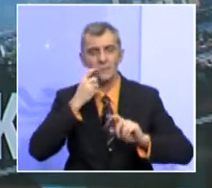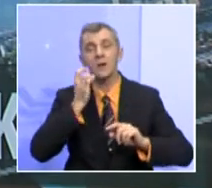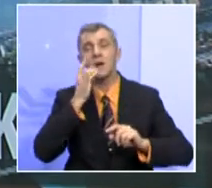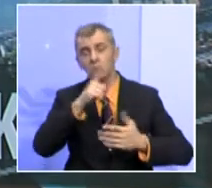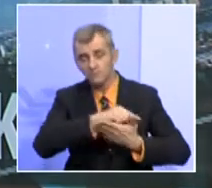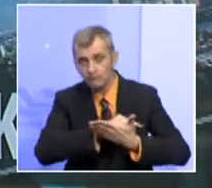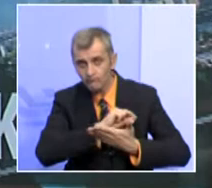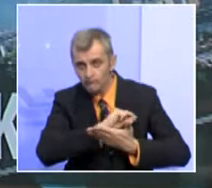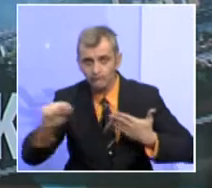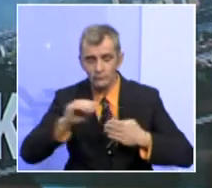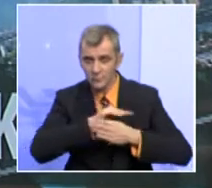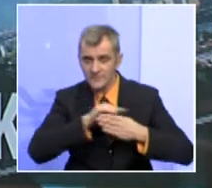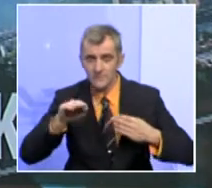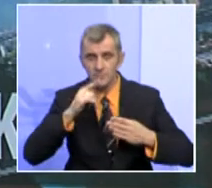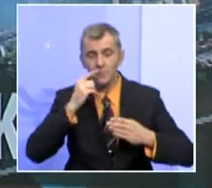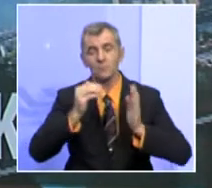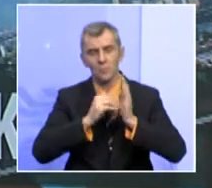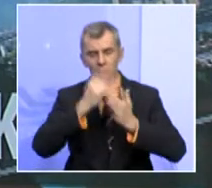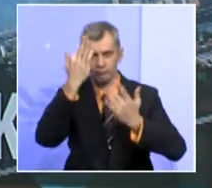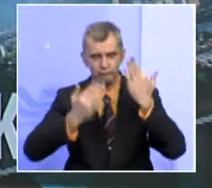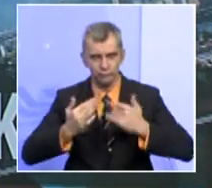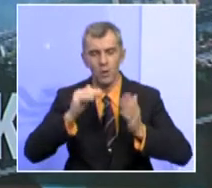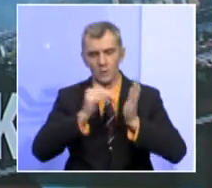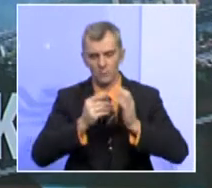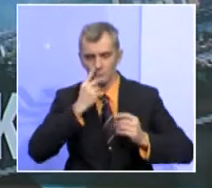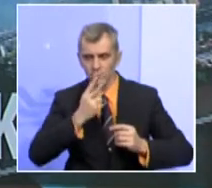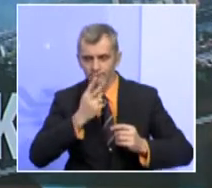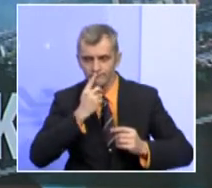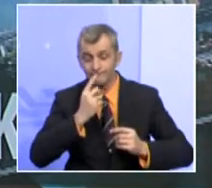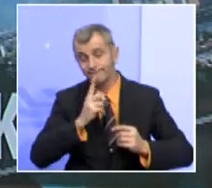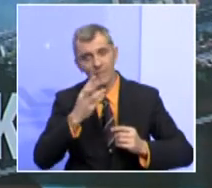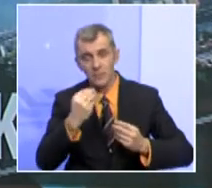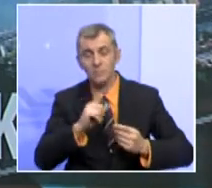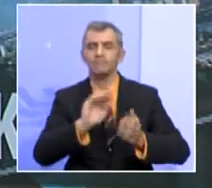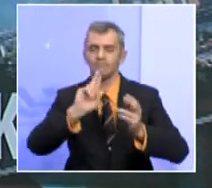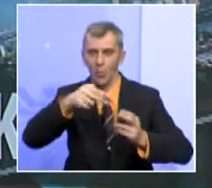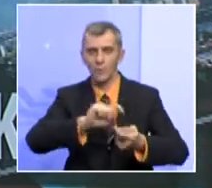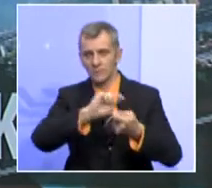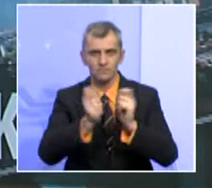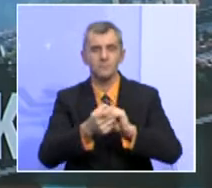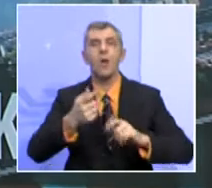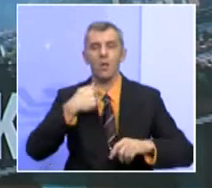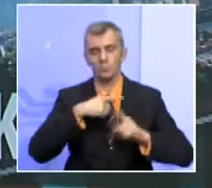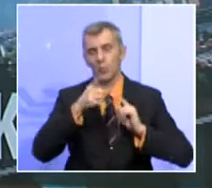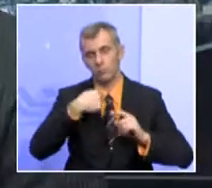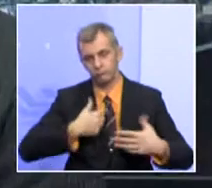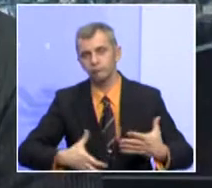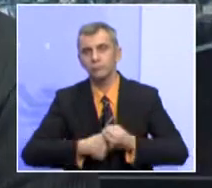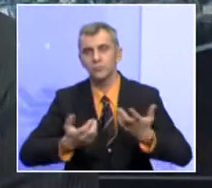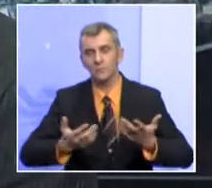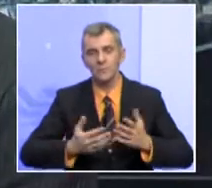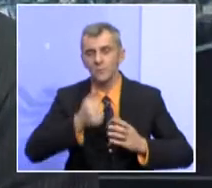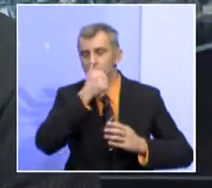crtu, trebalo bi onda znači suma sumarom biti, treba mijenjati nešto. I u tom kontekstu ja zaista podržavam ovo aktivnost. Što biste vi pomenuli?